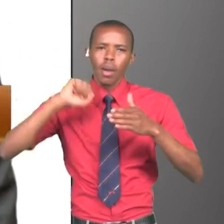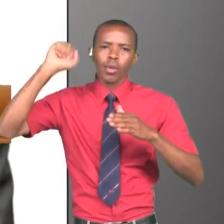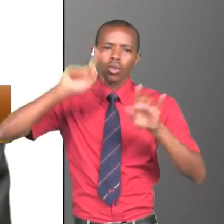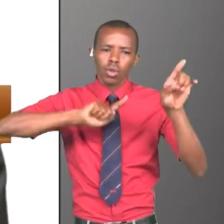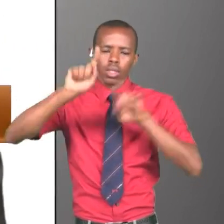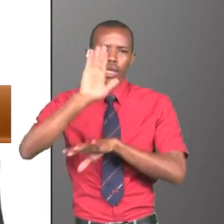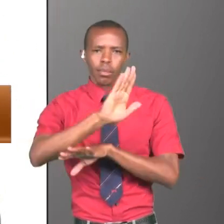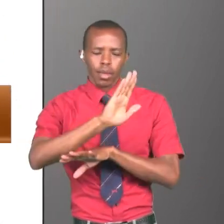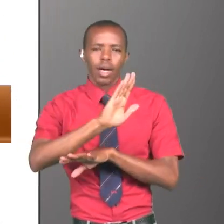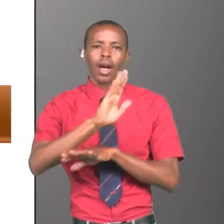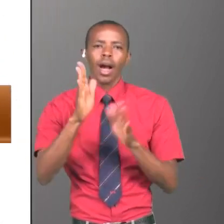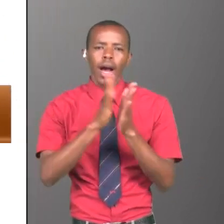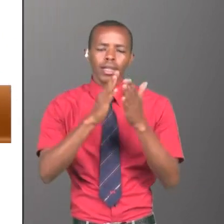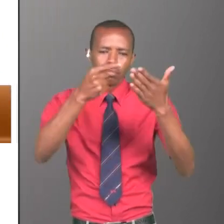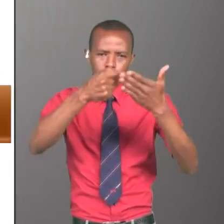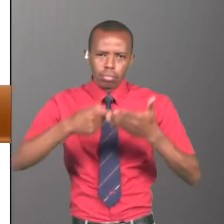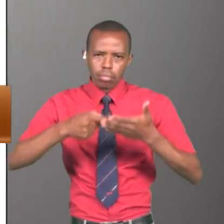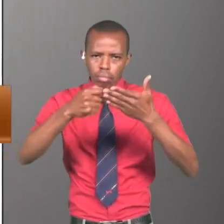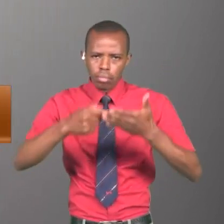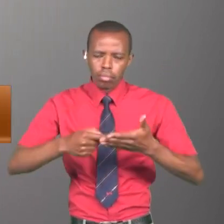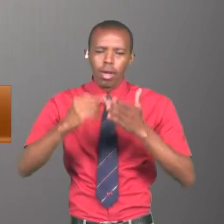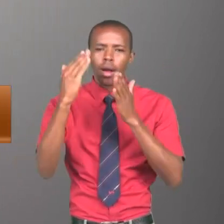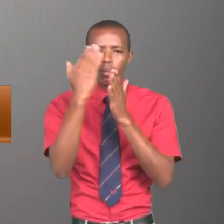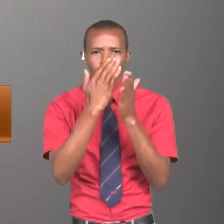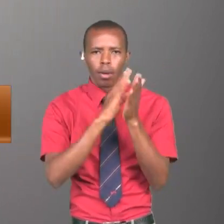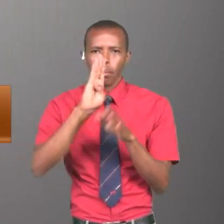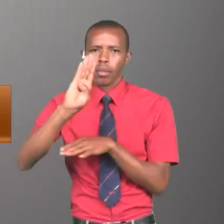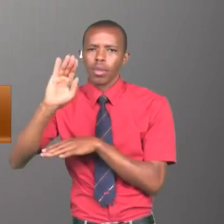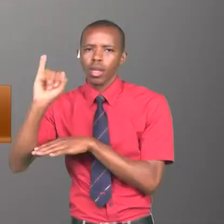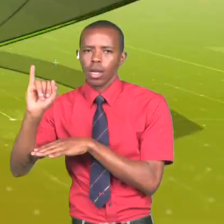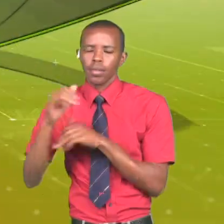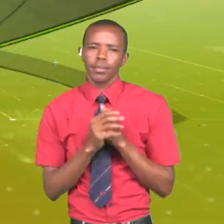kisiyasa Na kuchanganua mchakatu wa mpango mzima wa BBI